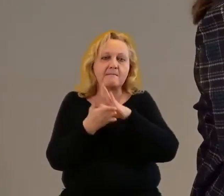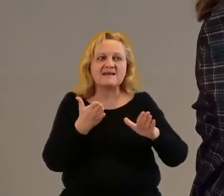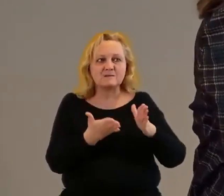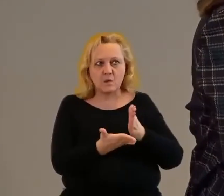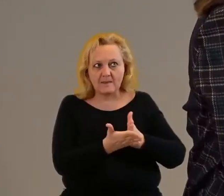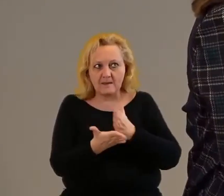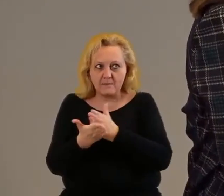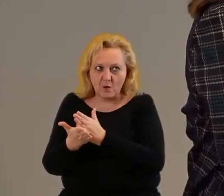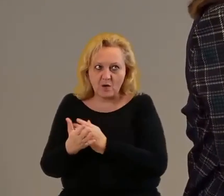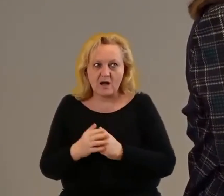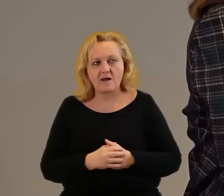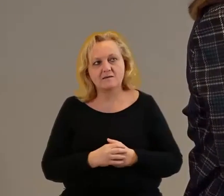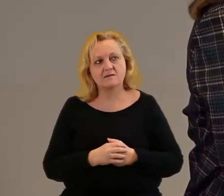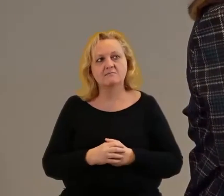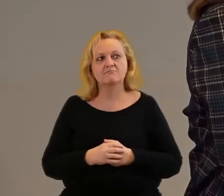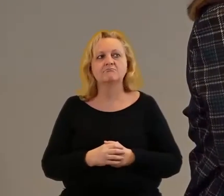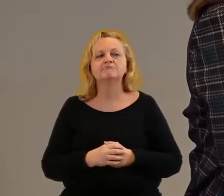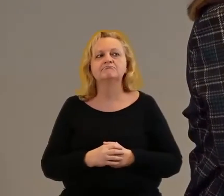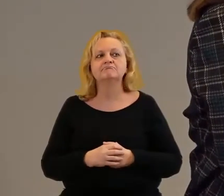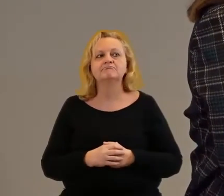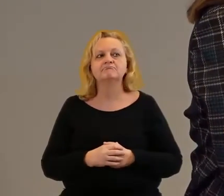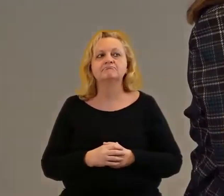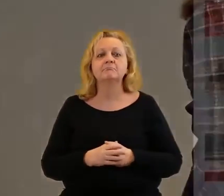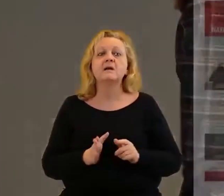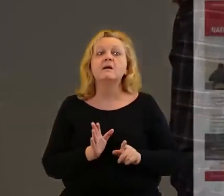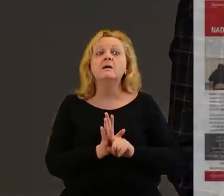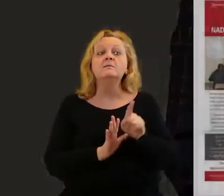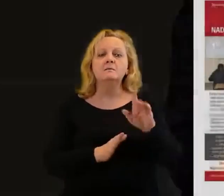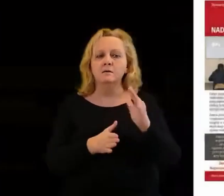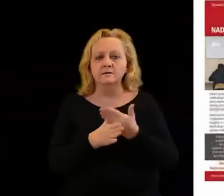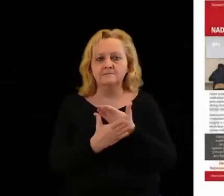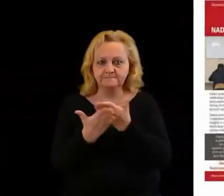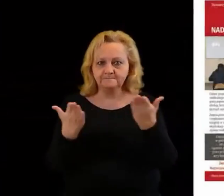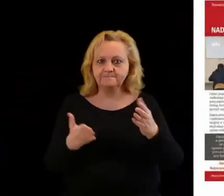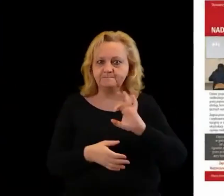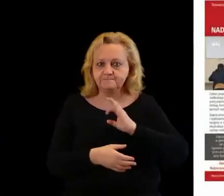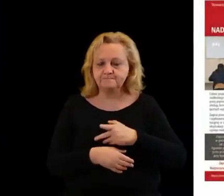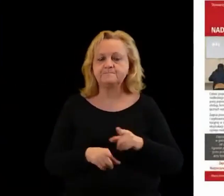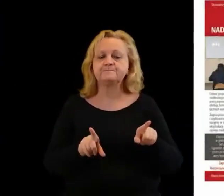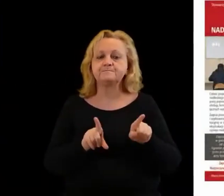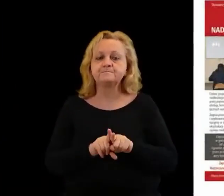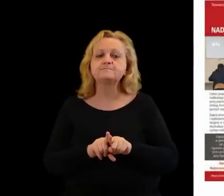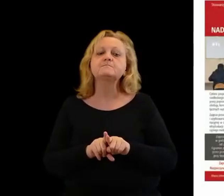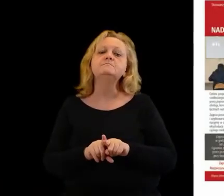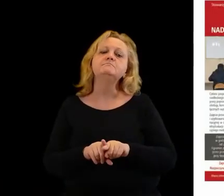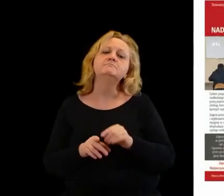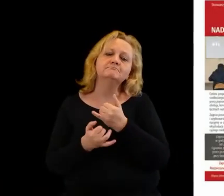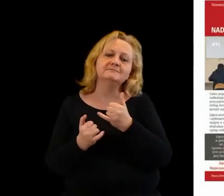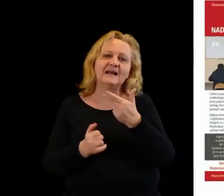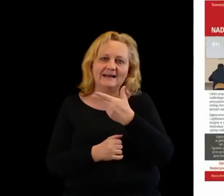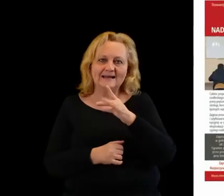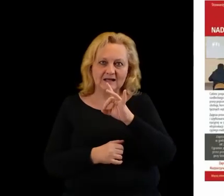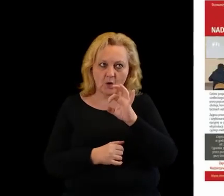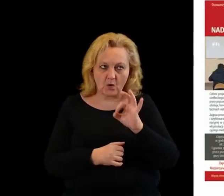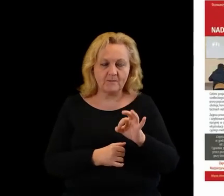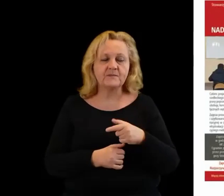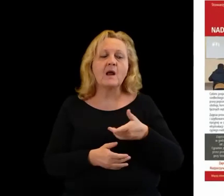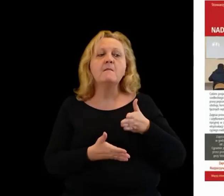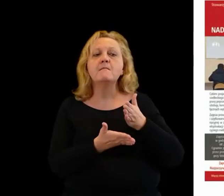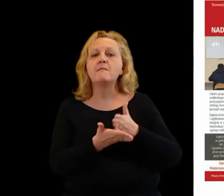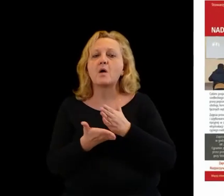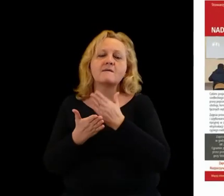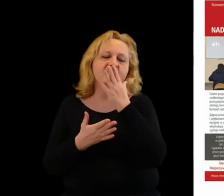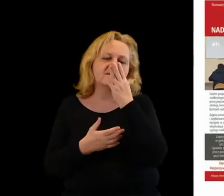dla przedsiębiorców, dla organizacji pozarządowych. Porady jak